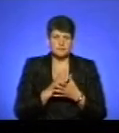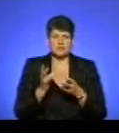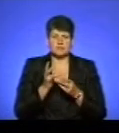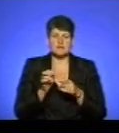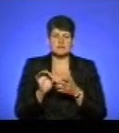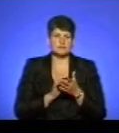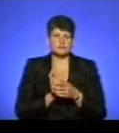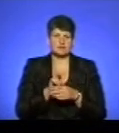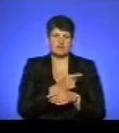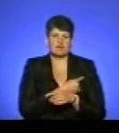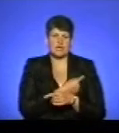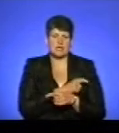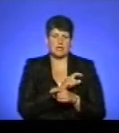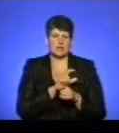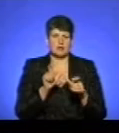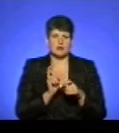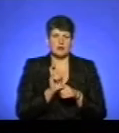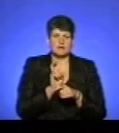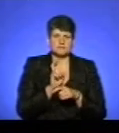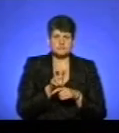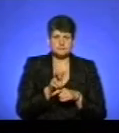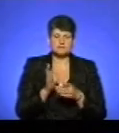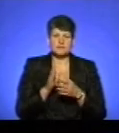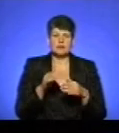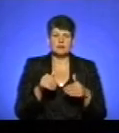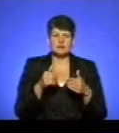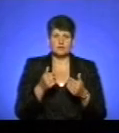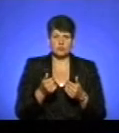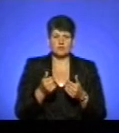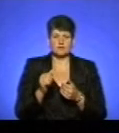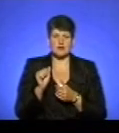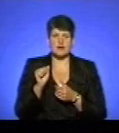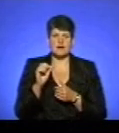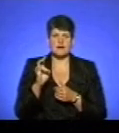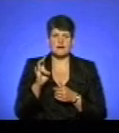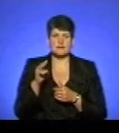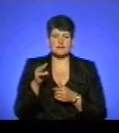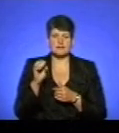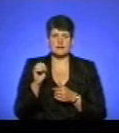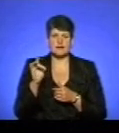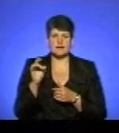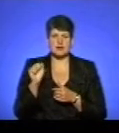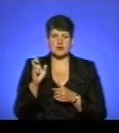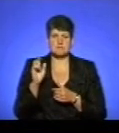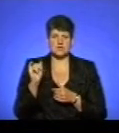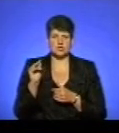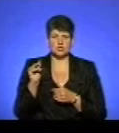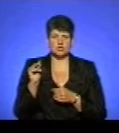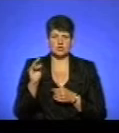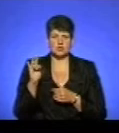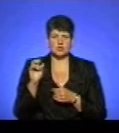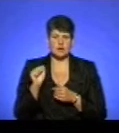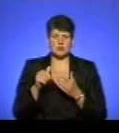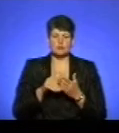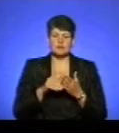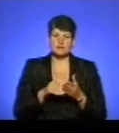-профілактичні заклади, на які покладена функція надання антирабічної допомоги, щоб вирішити питання, чи необхідно цій людині